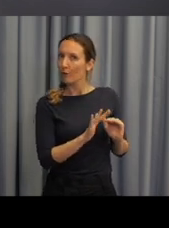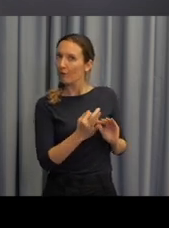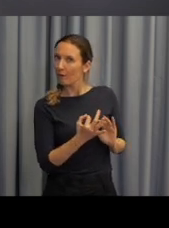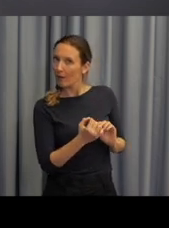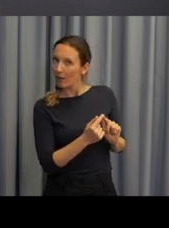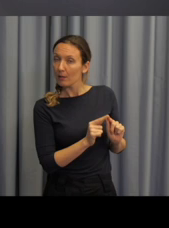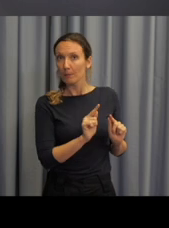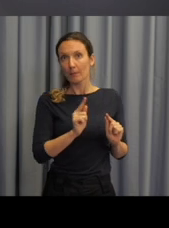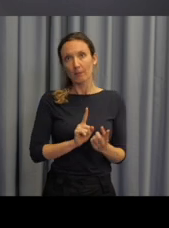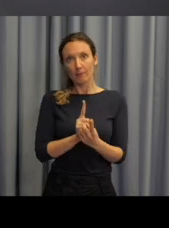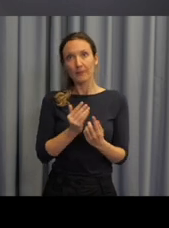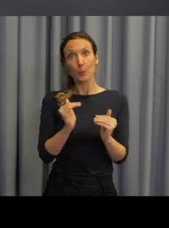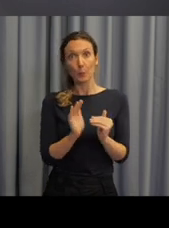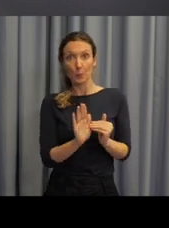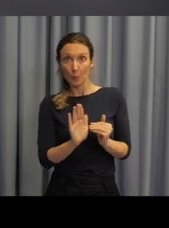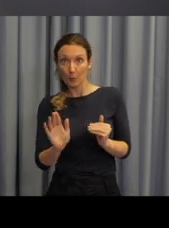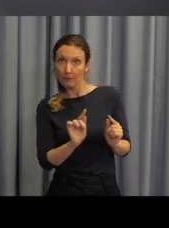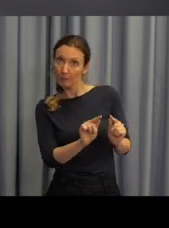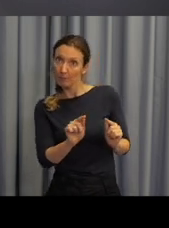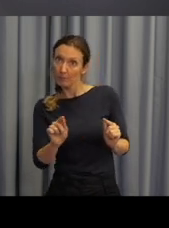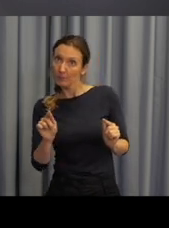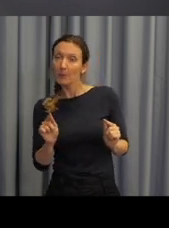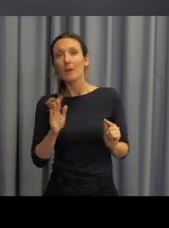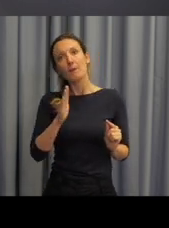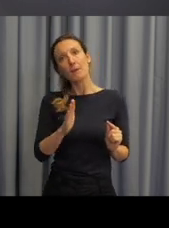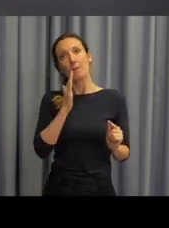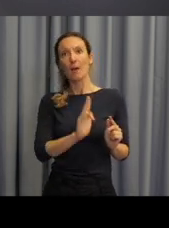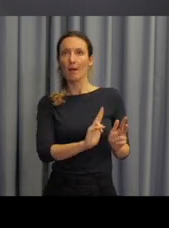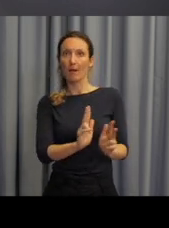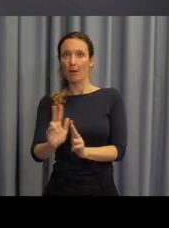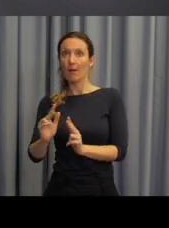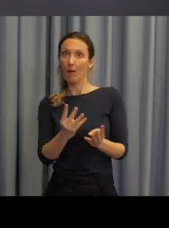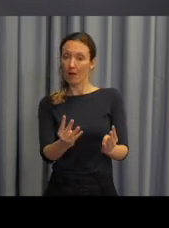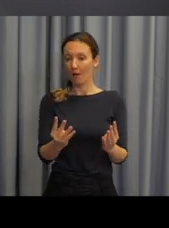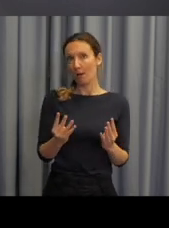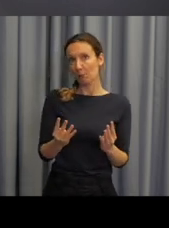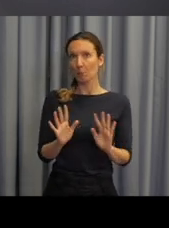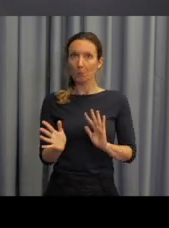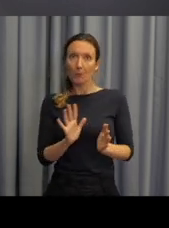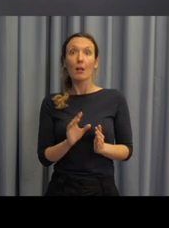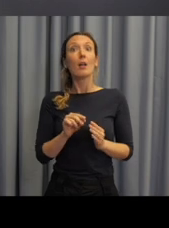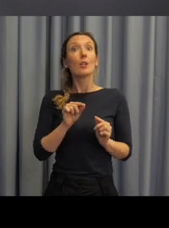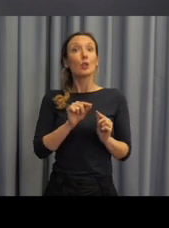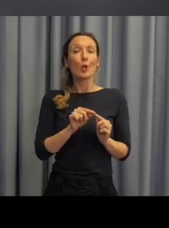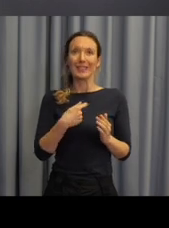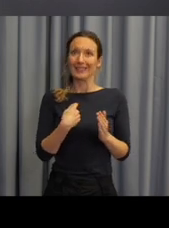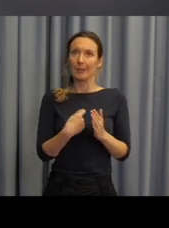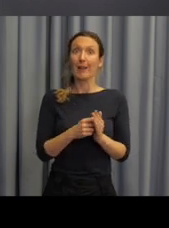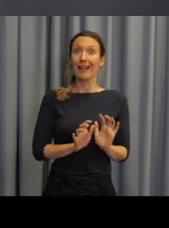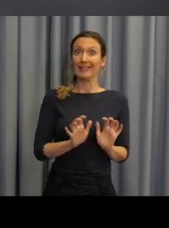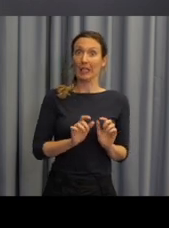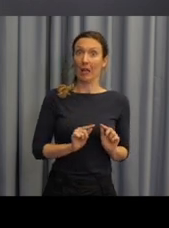diagnostického rozhovoru například, na jaké úrovni daný žák je a vlastně jakí